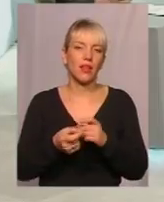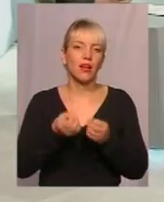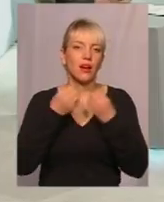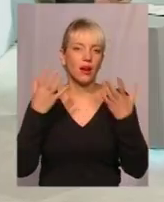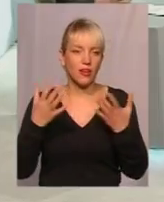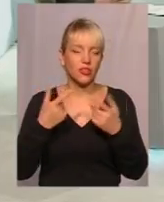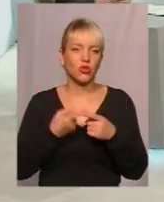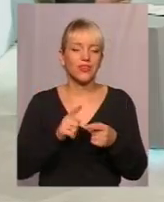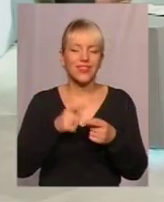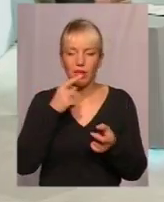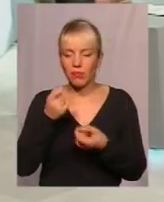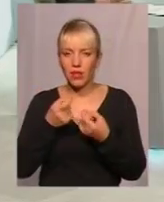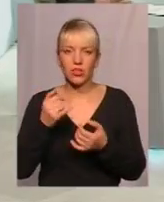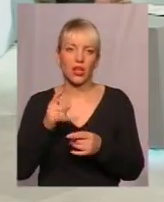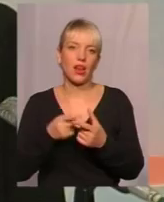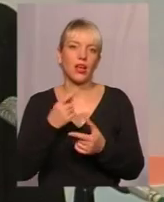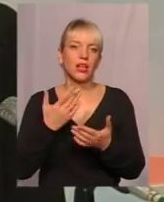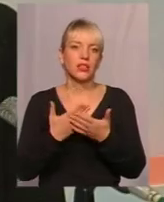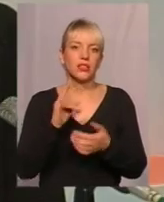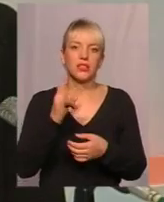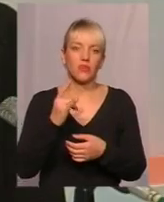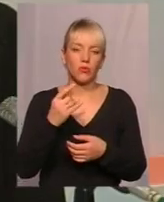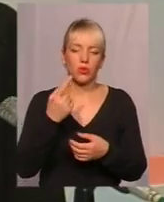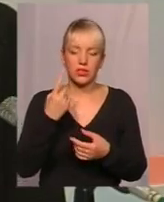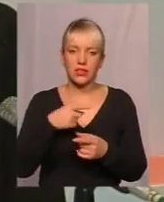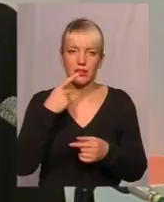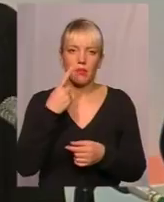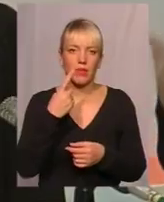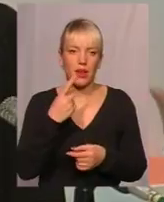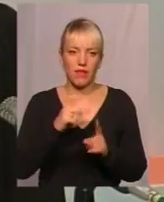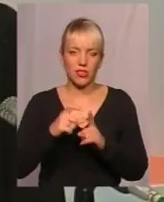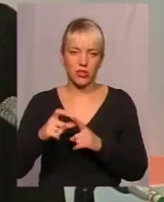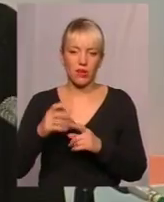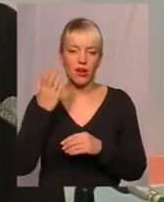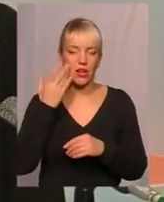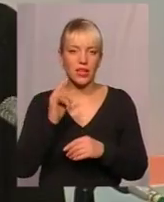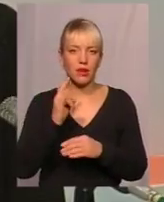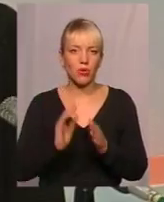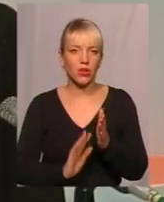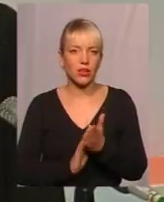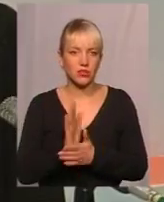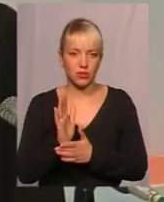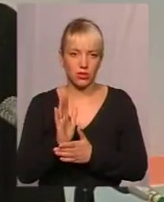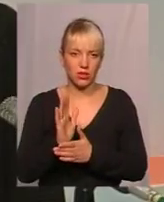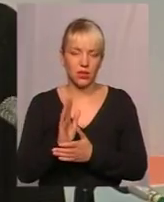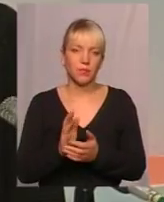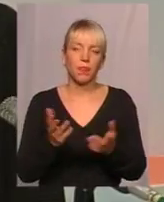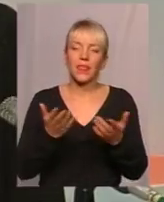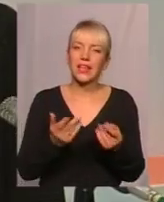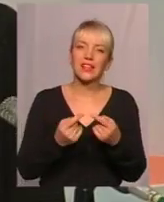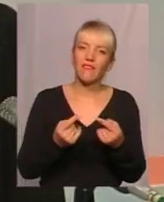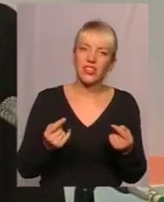казалось би. Сьогодні мій дитина сказав перше слово. Коли він росте, якісь